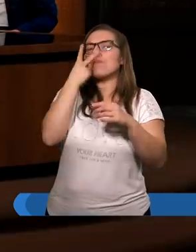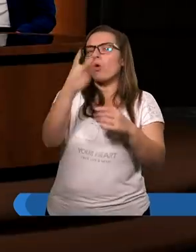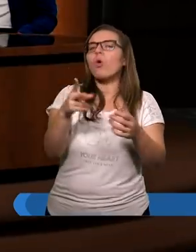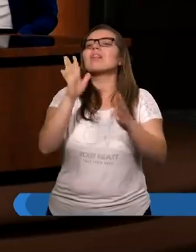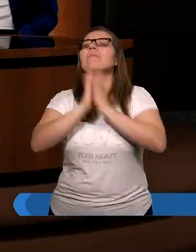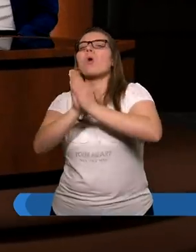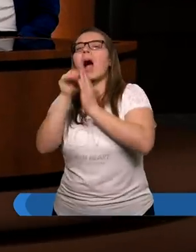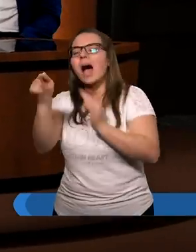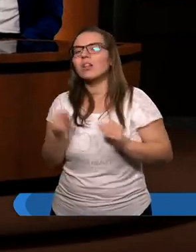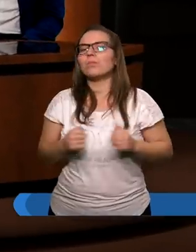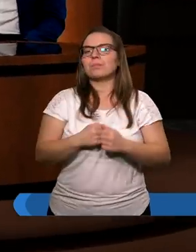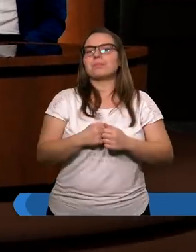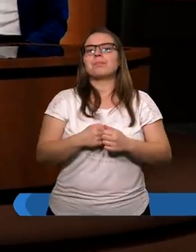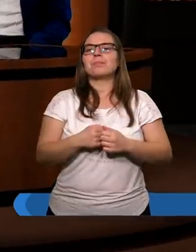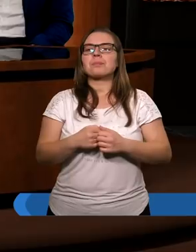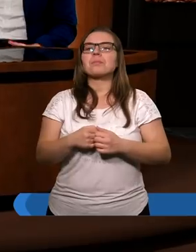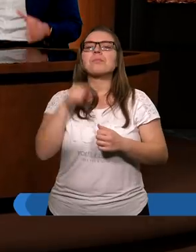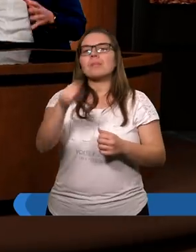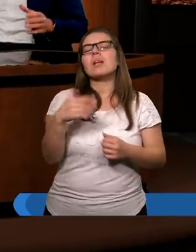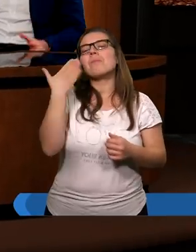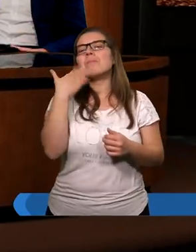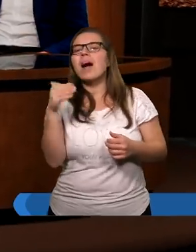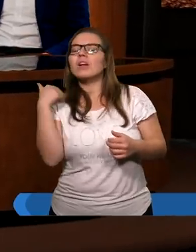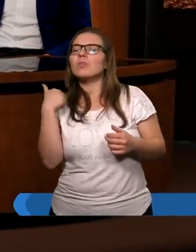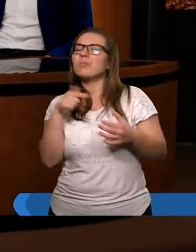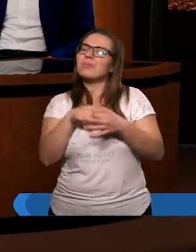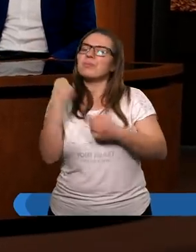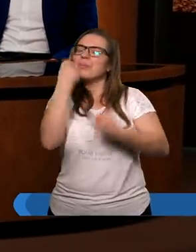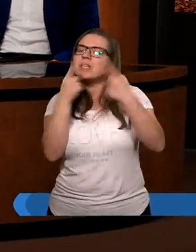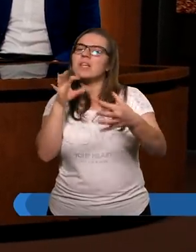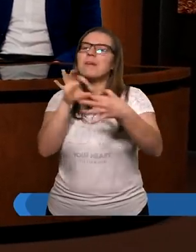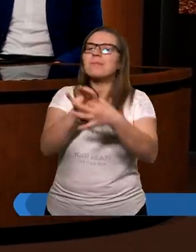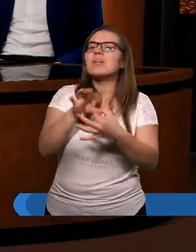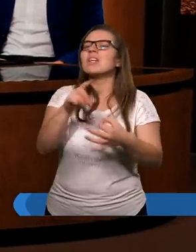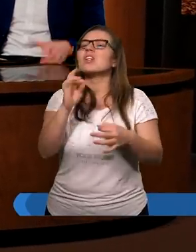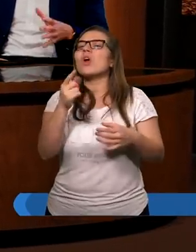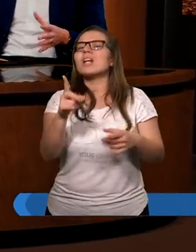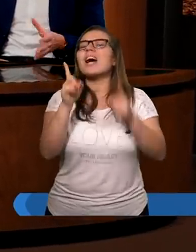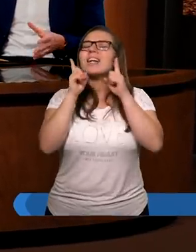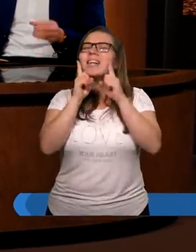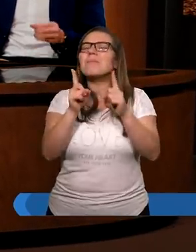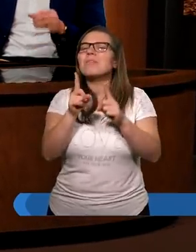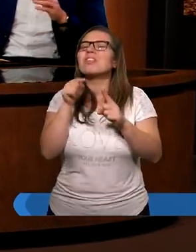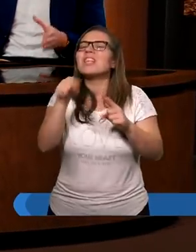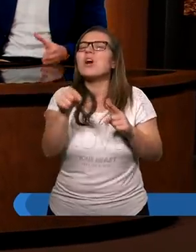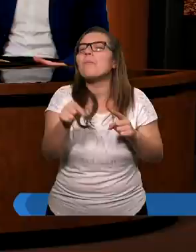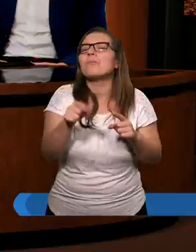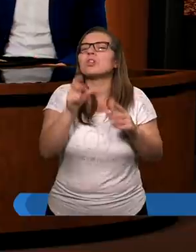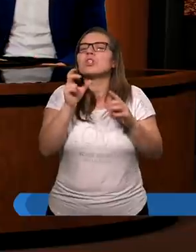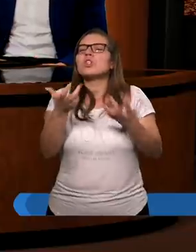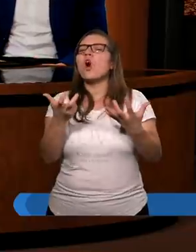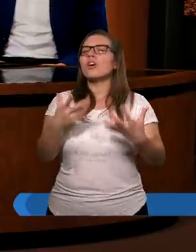Grzegorz? Oni bardzo mocno byli ugruntowani w tym, w czym